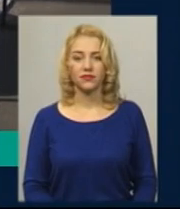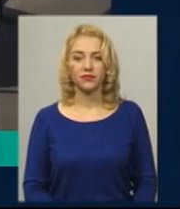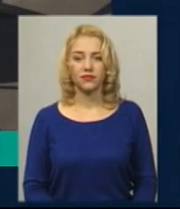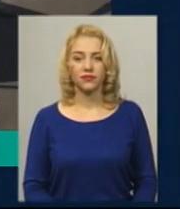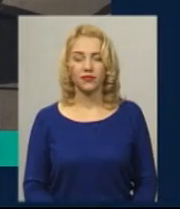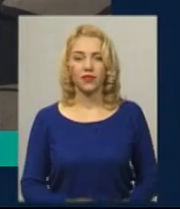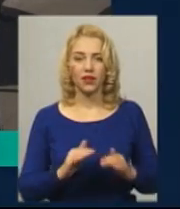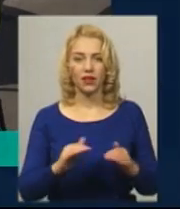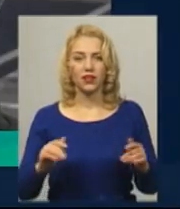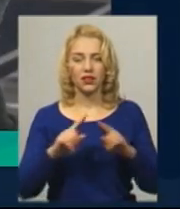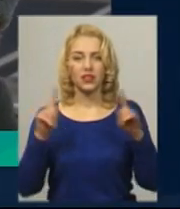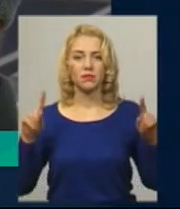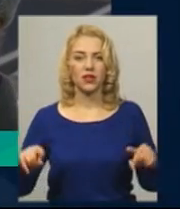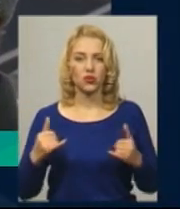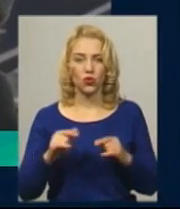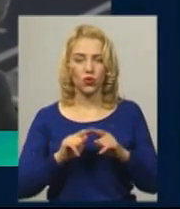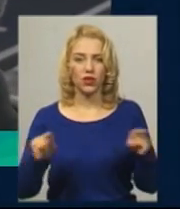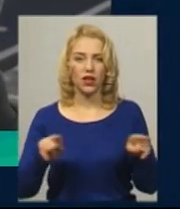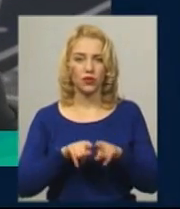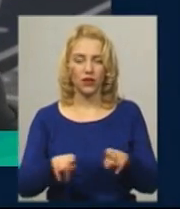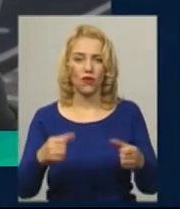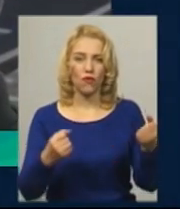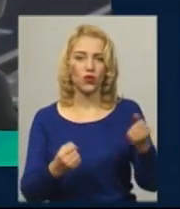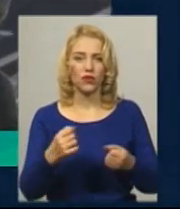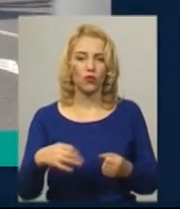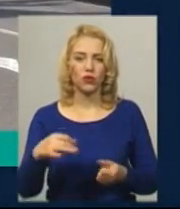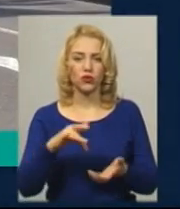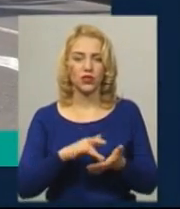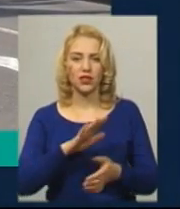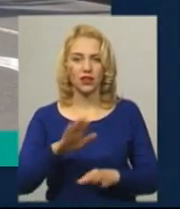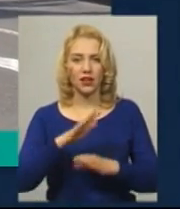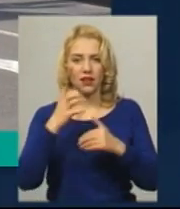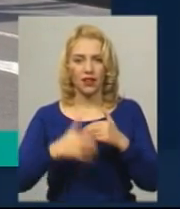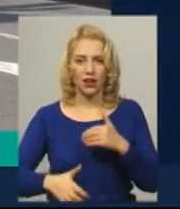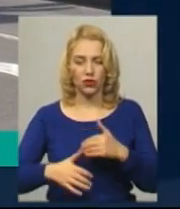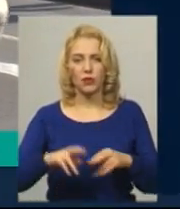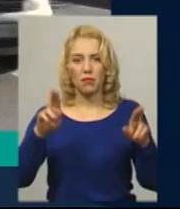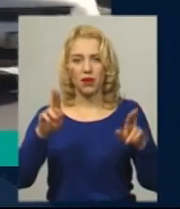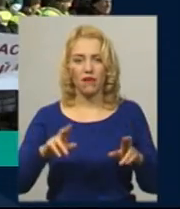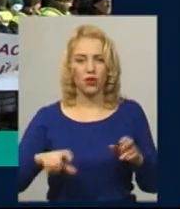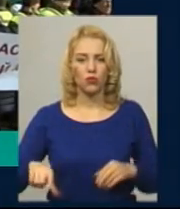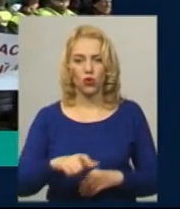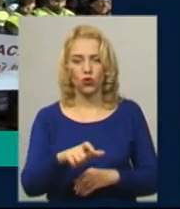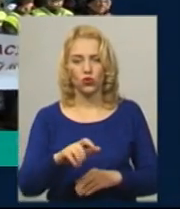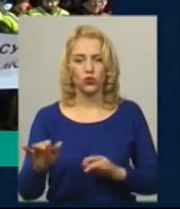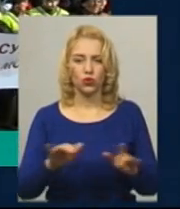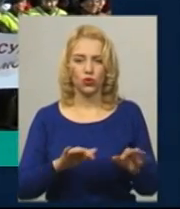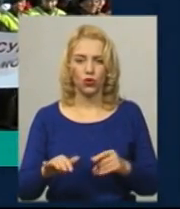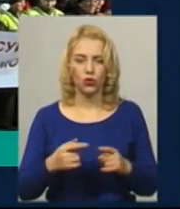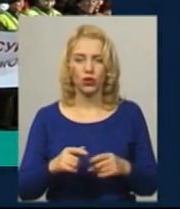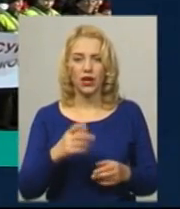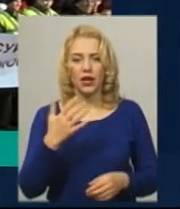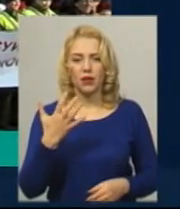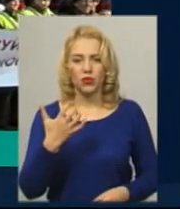Діти з плакатами сьогодні агітували водіїв у обласному центрі не нехтувати правилами дорожнього руху. Близько півсотні жителів